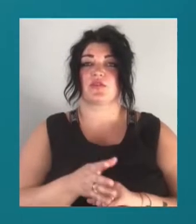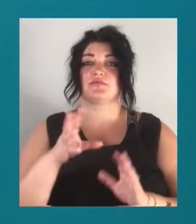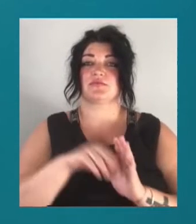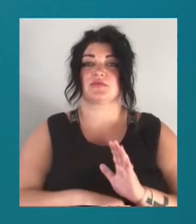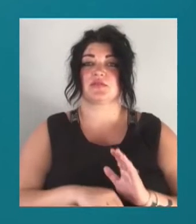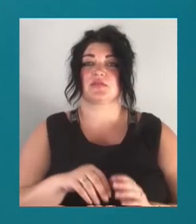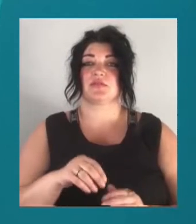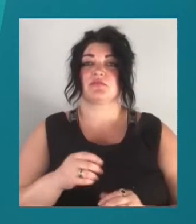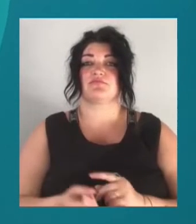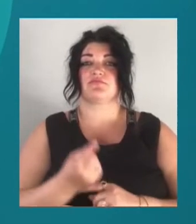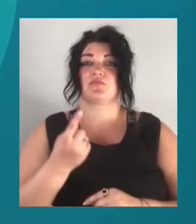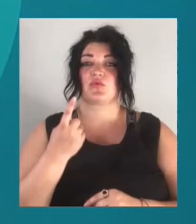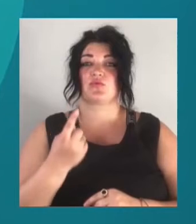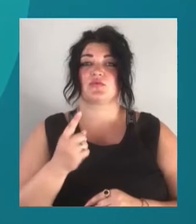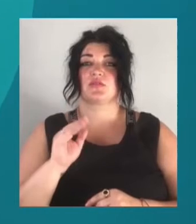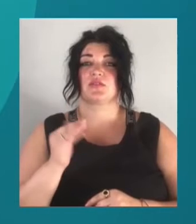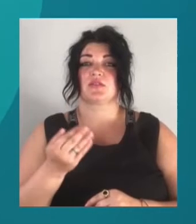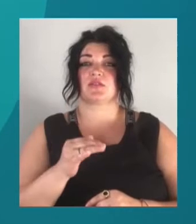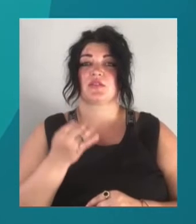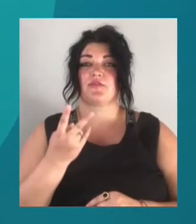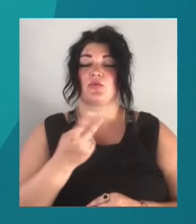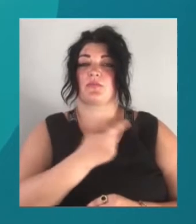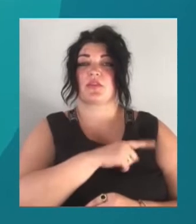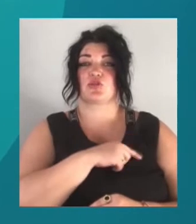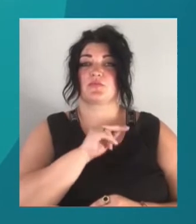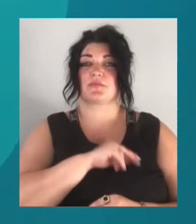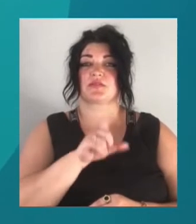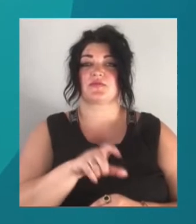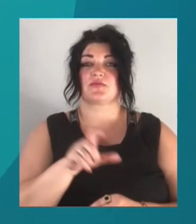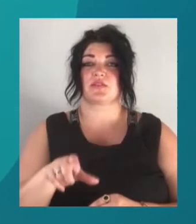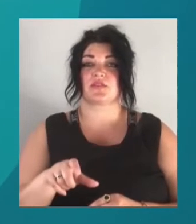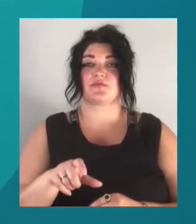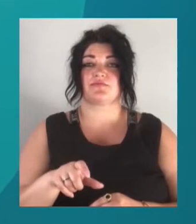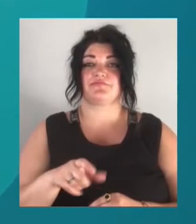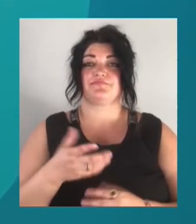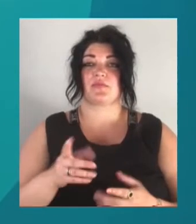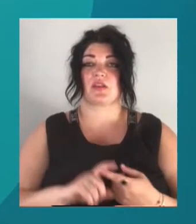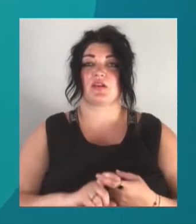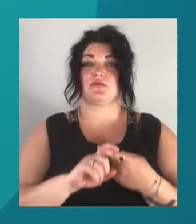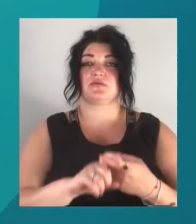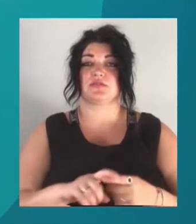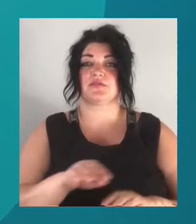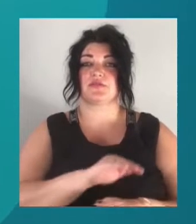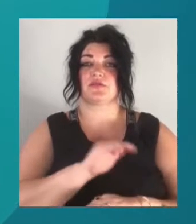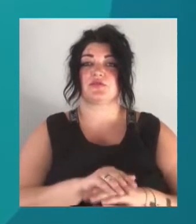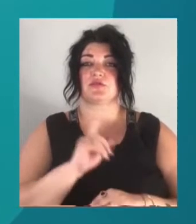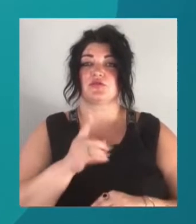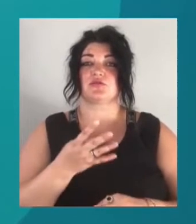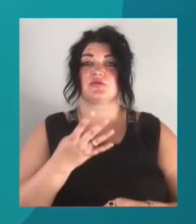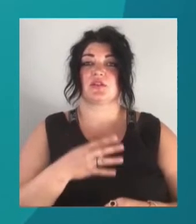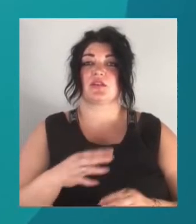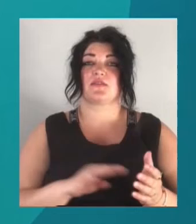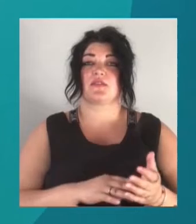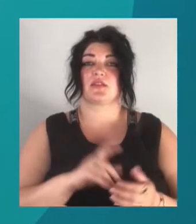виявили у однієї дитини та двох медичних працівників. Всього по області інфікування зафіксували у 1049 людей.